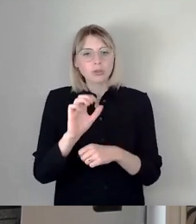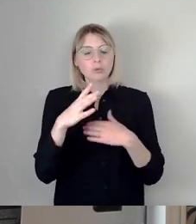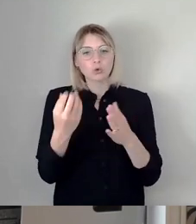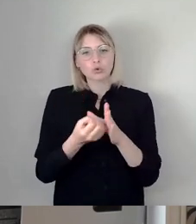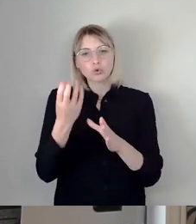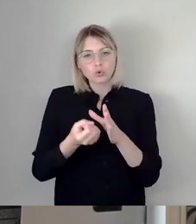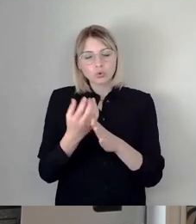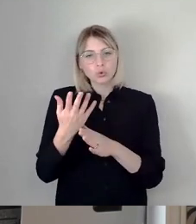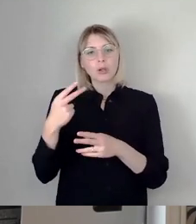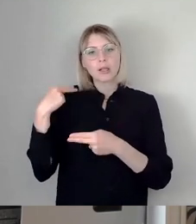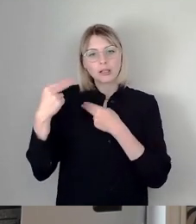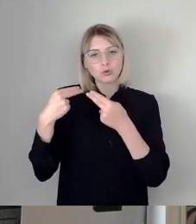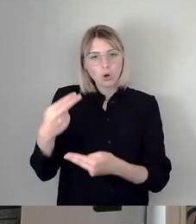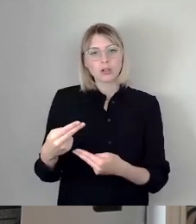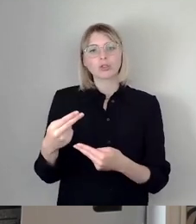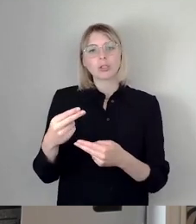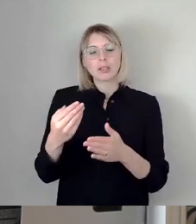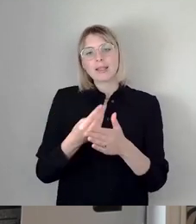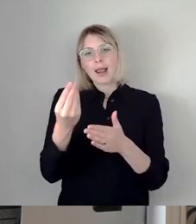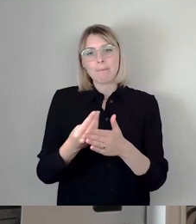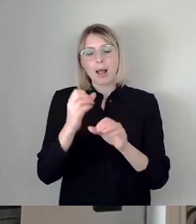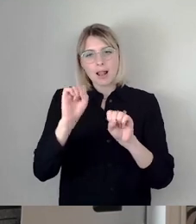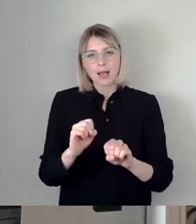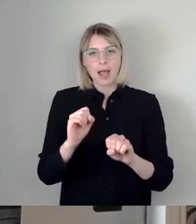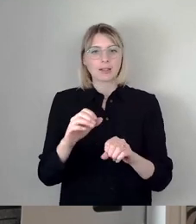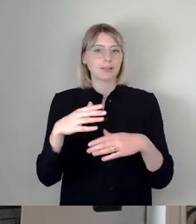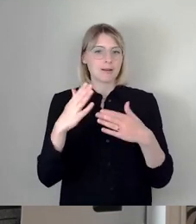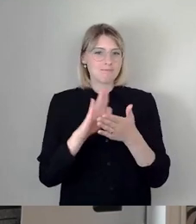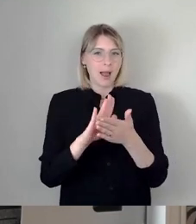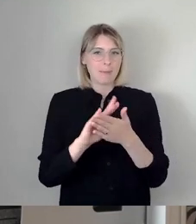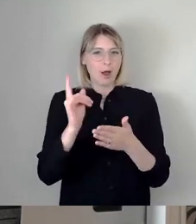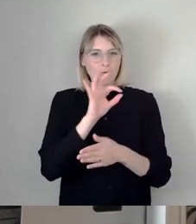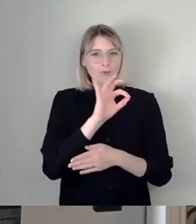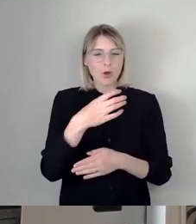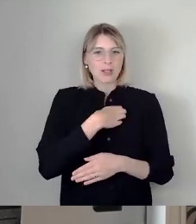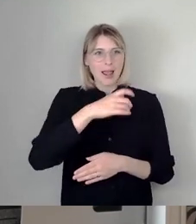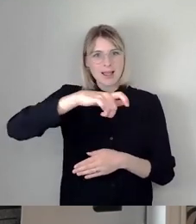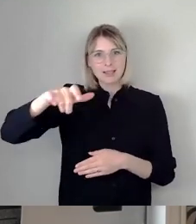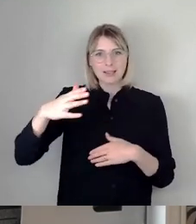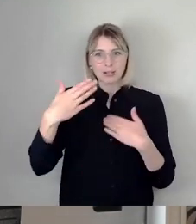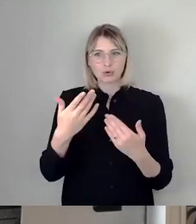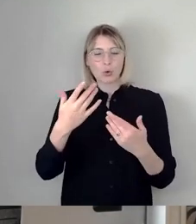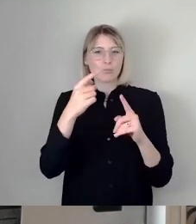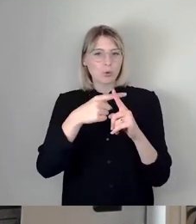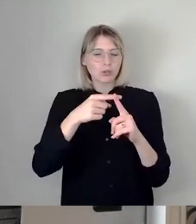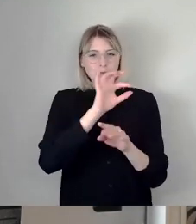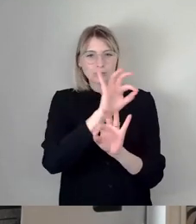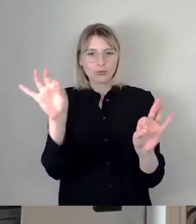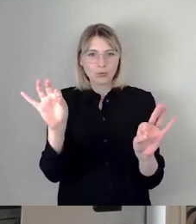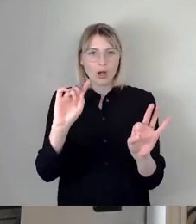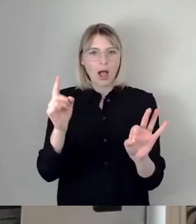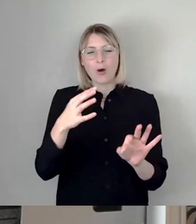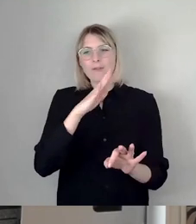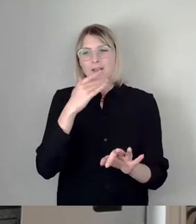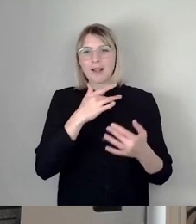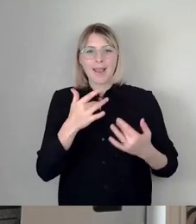aus dem Dornröschenschlaf erwecken. Auch vielen Dresdnern und Dresdnern dort etwas Gutes tun. Und auch von mir nochmal einen herzlichen Dank an